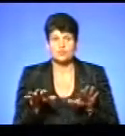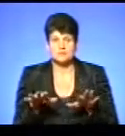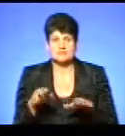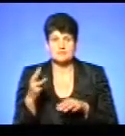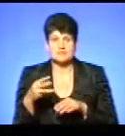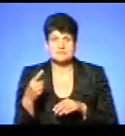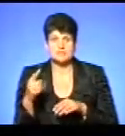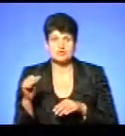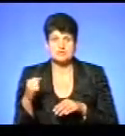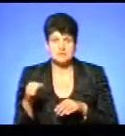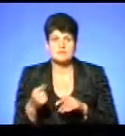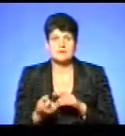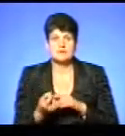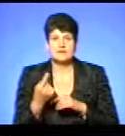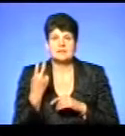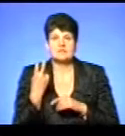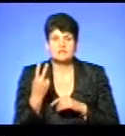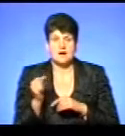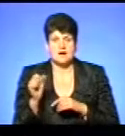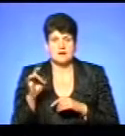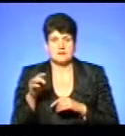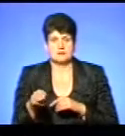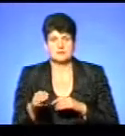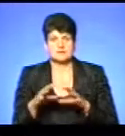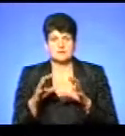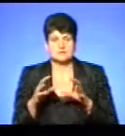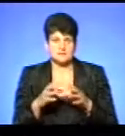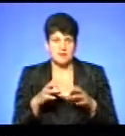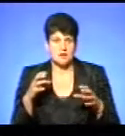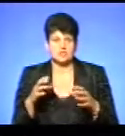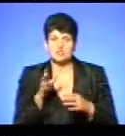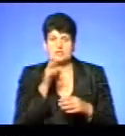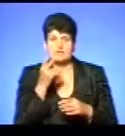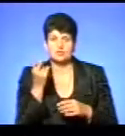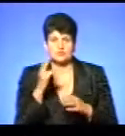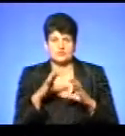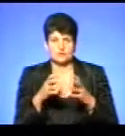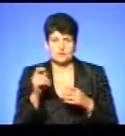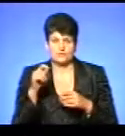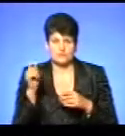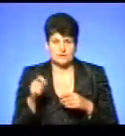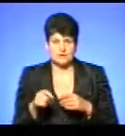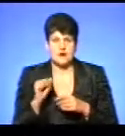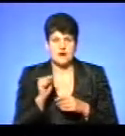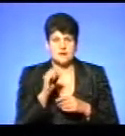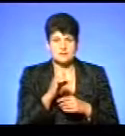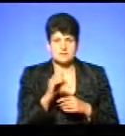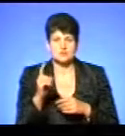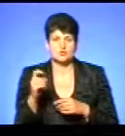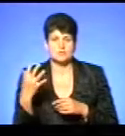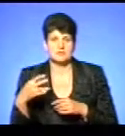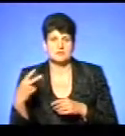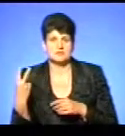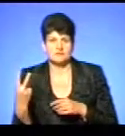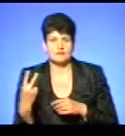31 серпня виявили два артснаряди часів Другої світової війни. Серед них боєприпаси АС-152 та